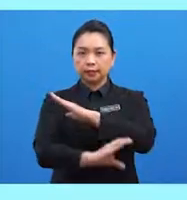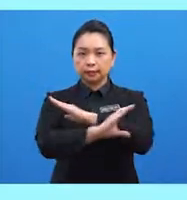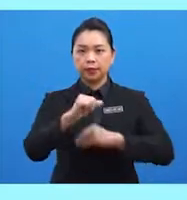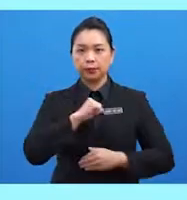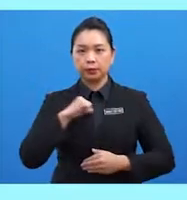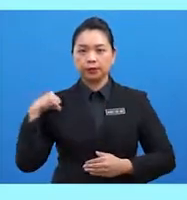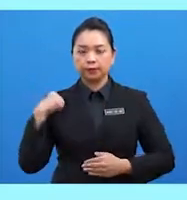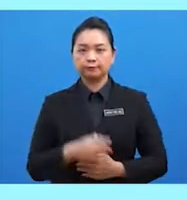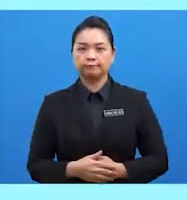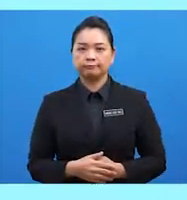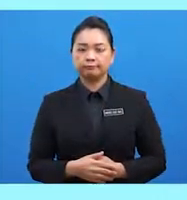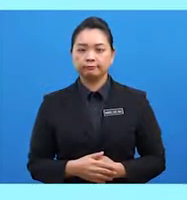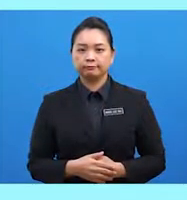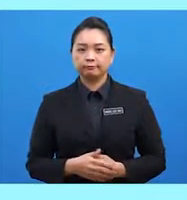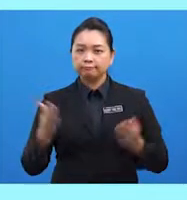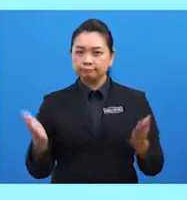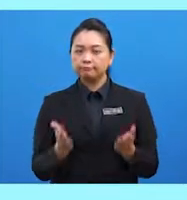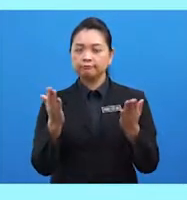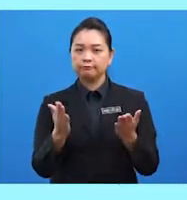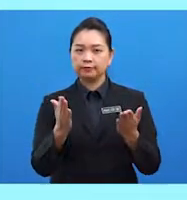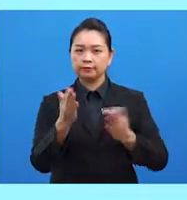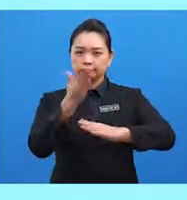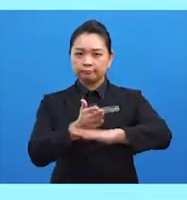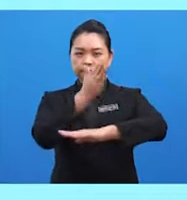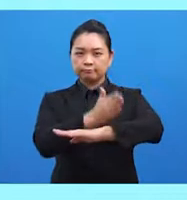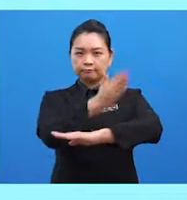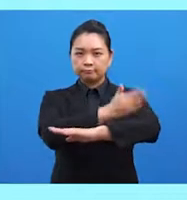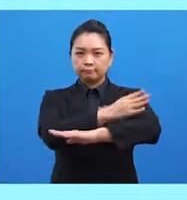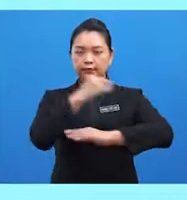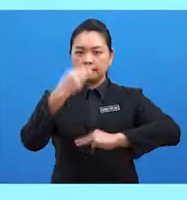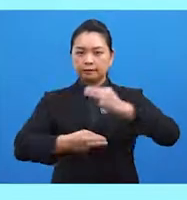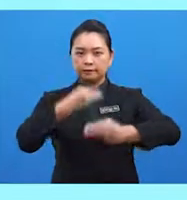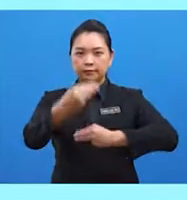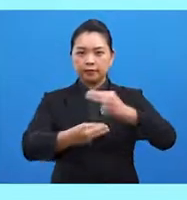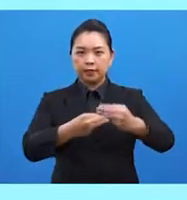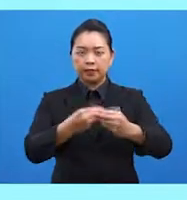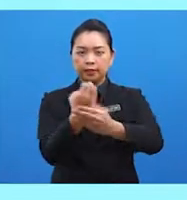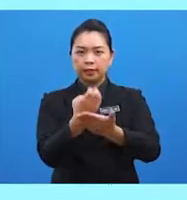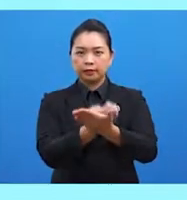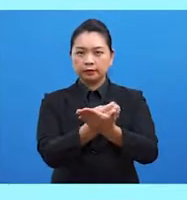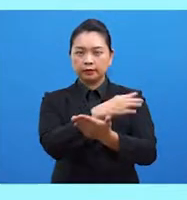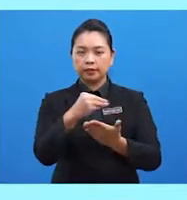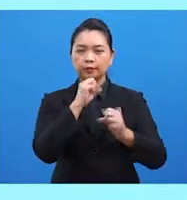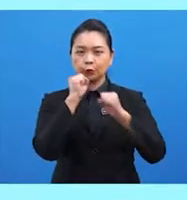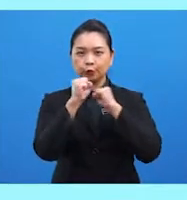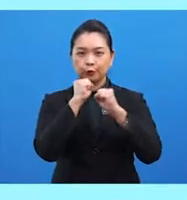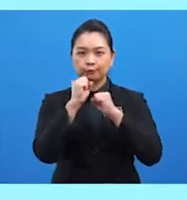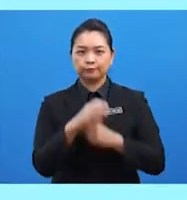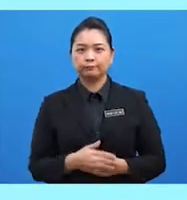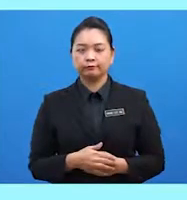anggota. Menggalakkan perkembangan dan kemajuan ekonomi serta sosial.